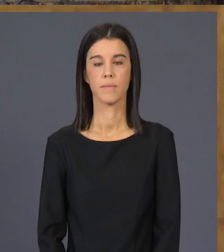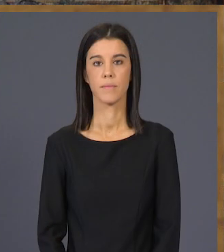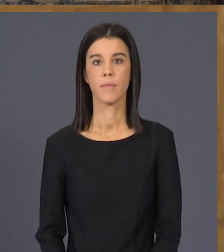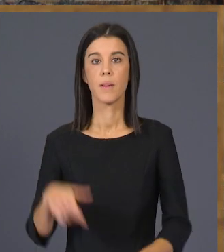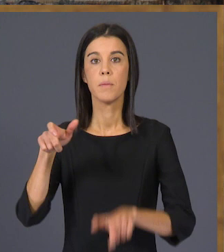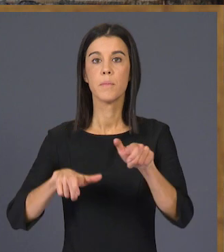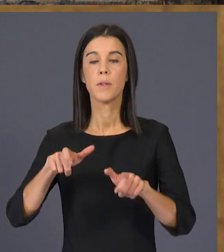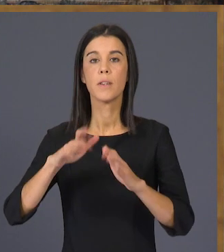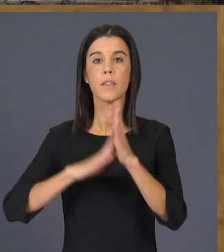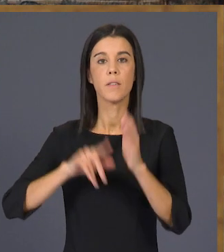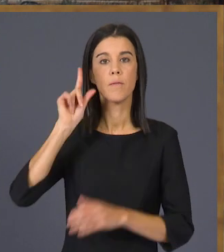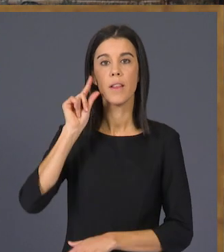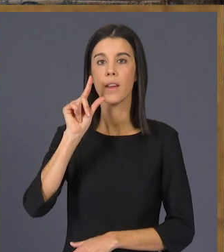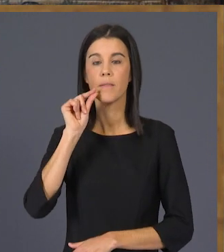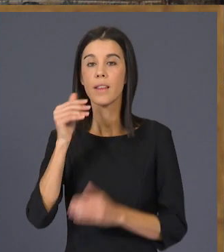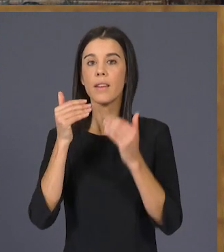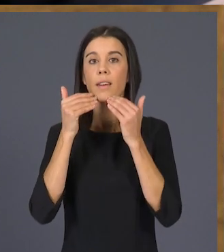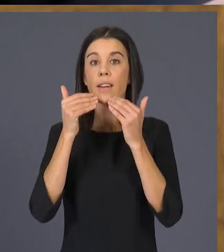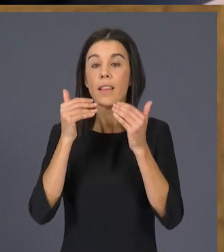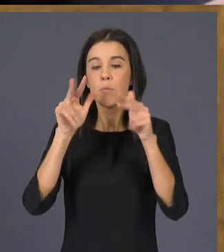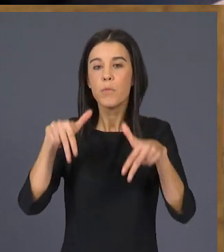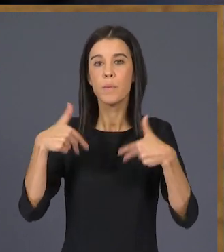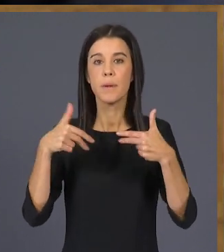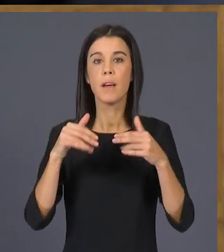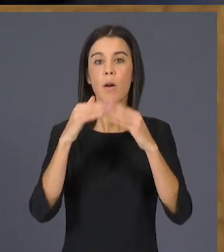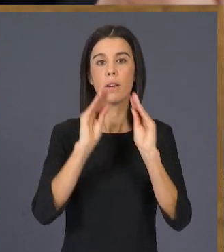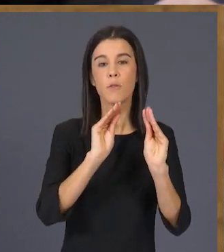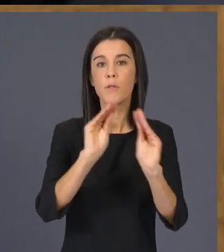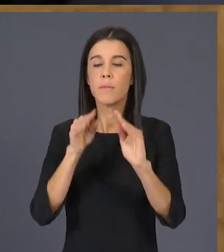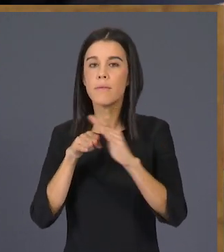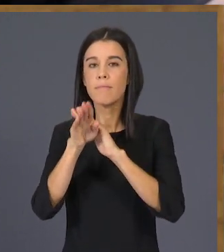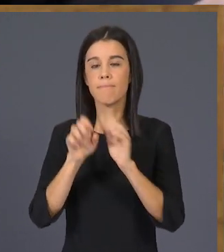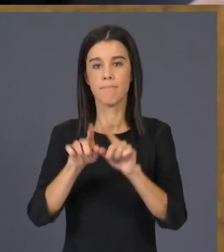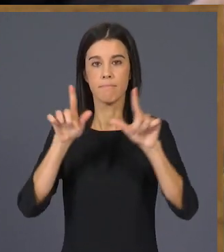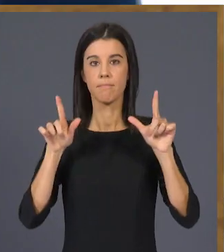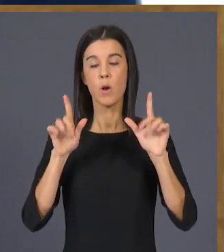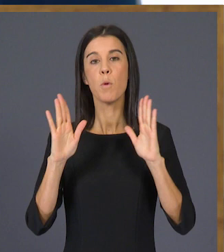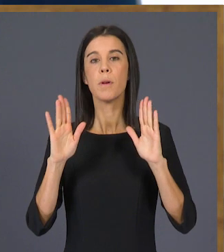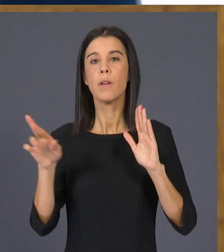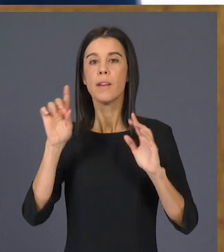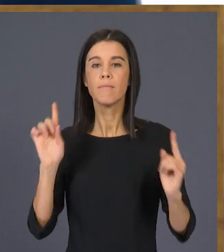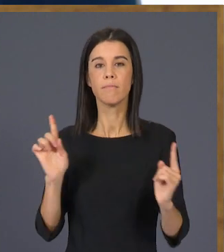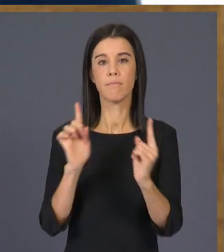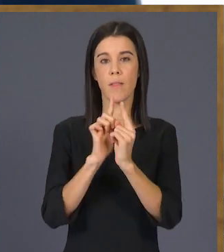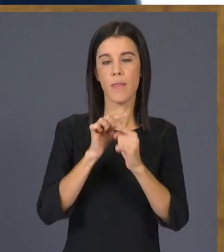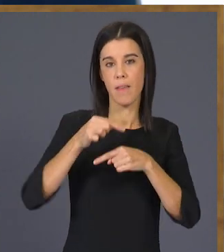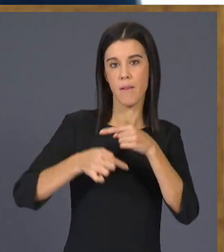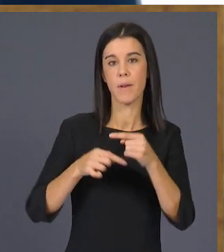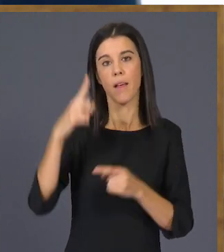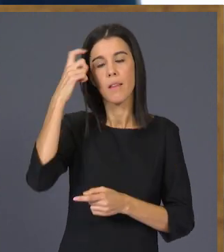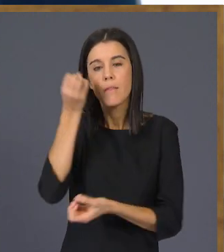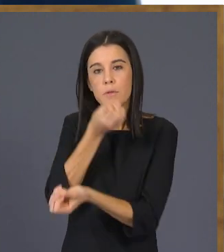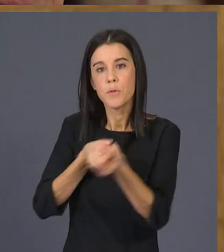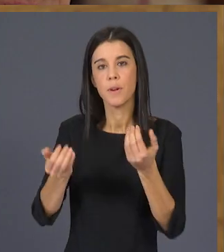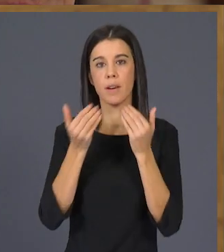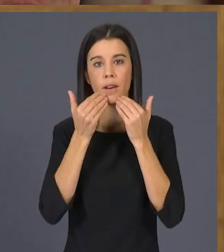Valencianes i valencians, gràcies per deixar-me entrar a la vostra casa en aquest temps de retrobament, de família i de records.